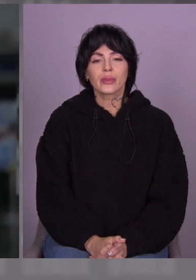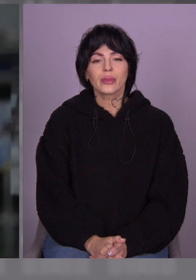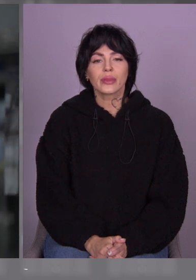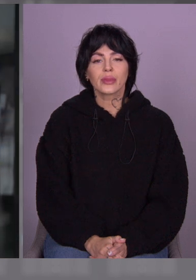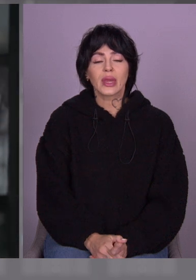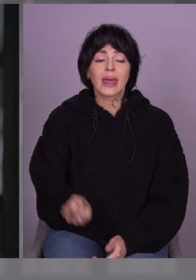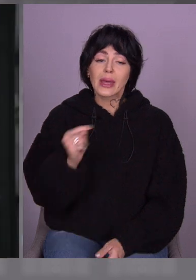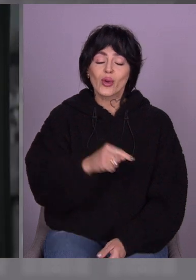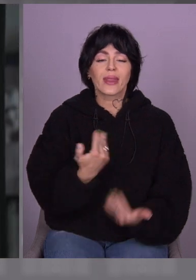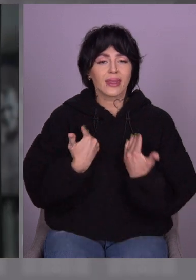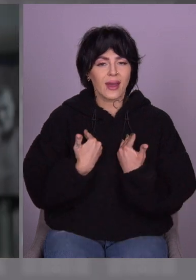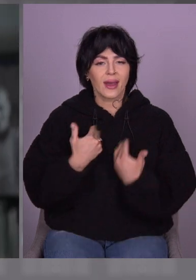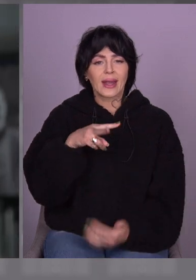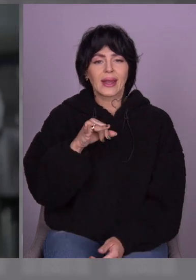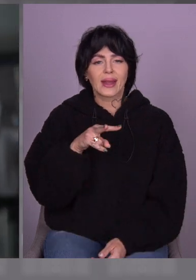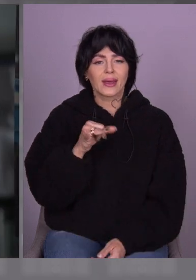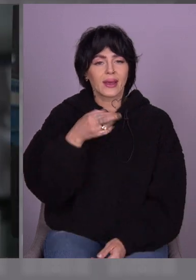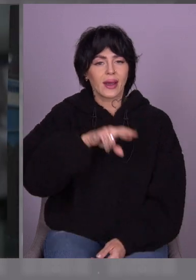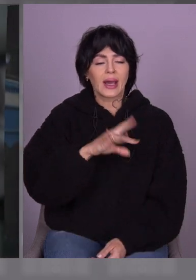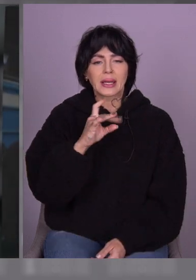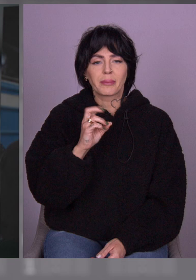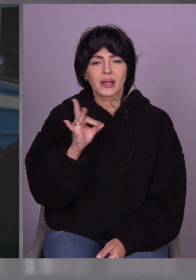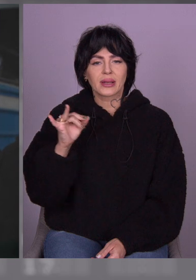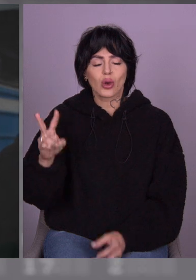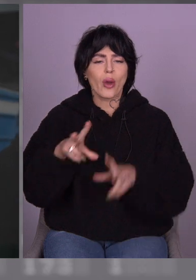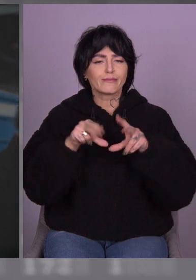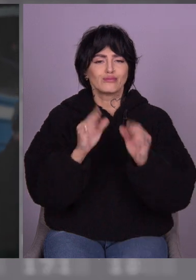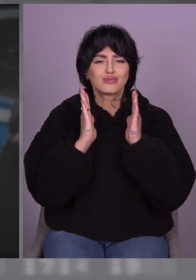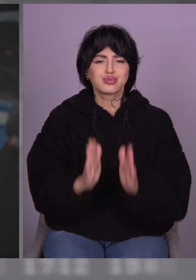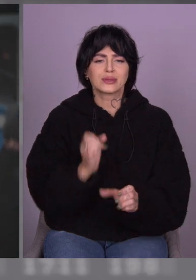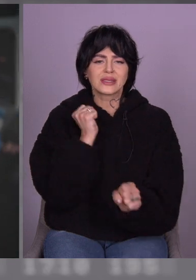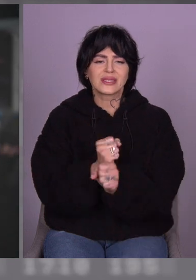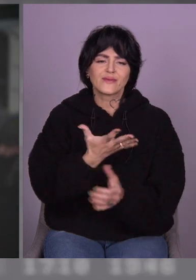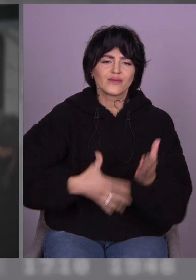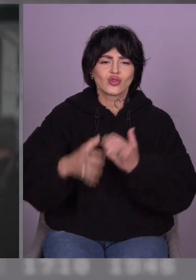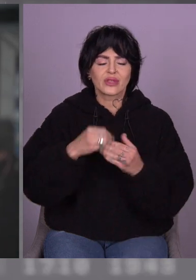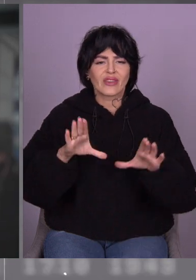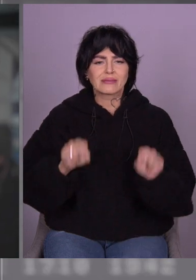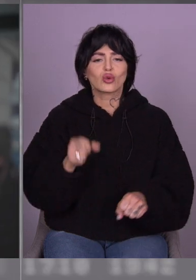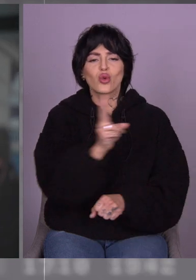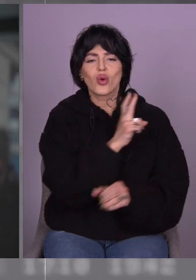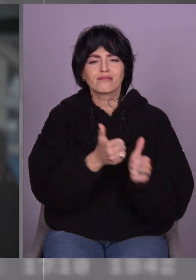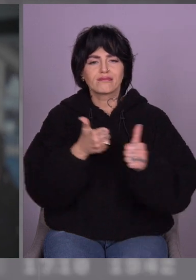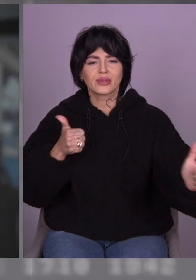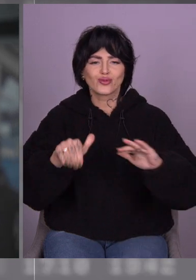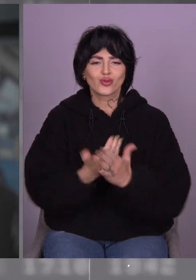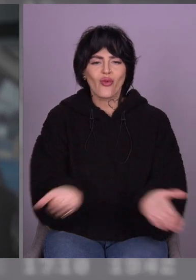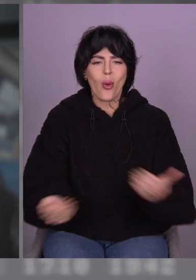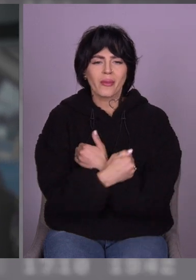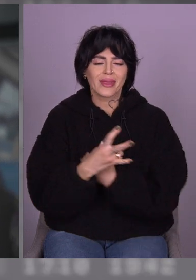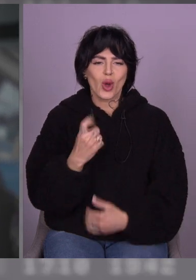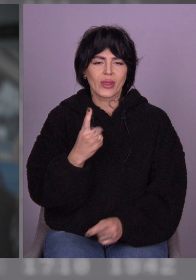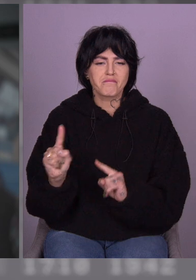Тому я, Лілія Ребрик, обіцяю, що зроблю все можливе, аби ті, хто розлучилися, знову обійнялися. Буде й на миті.